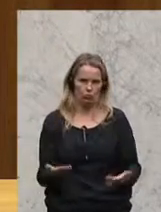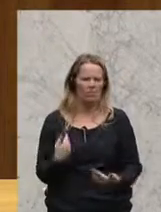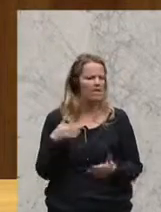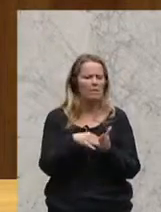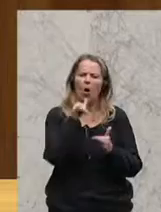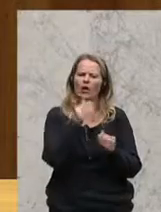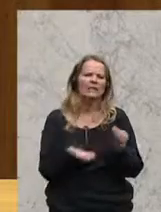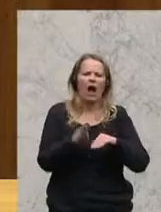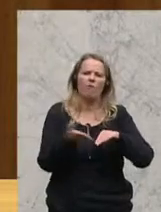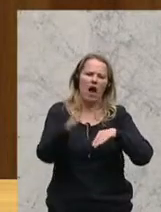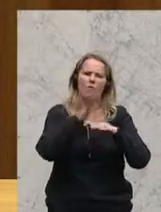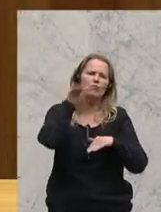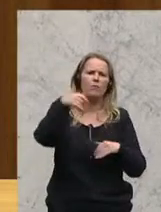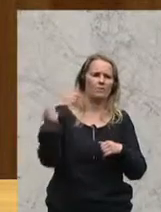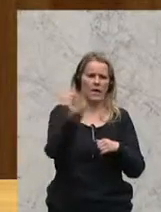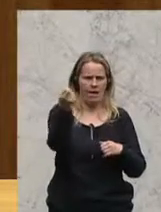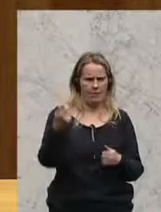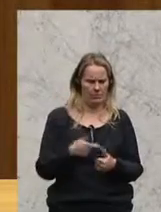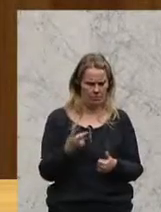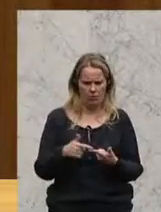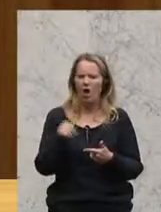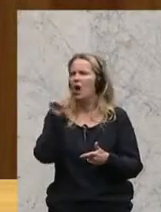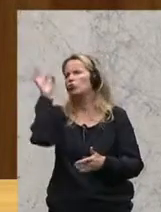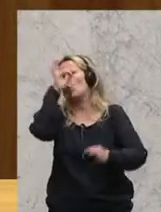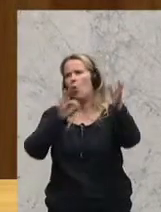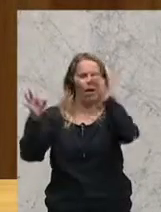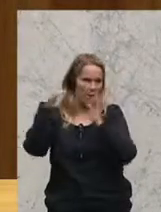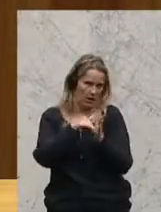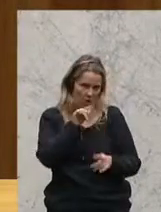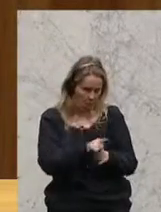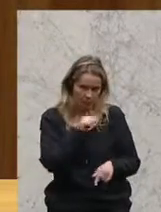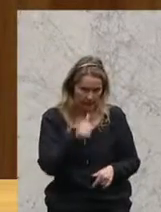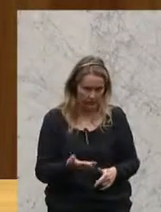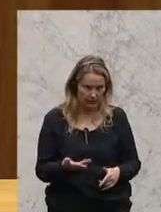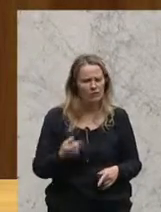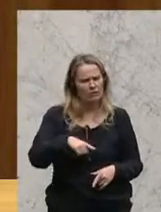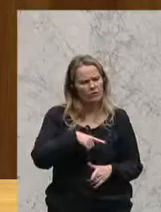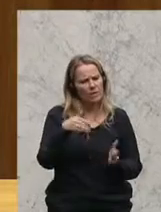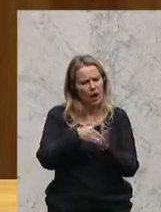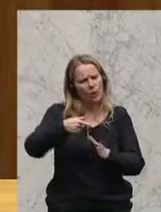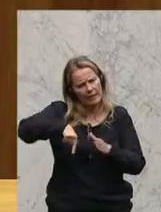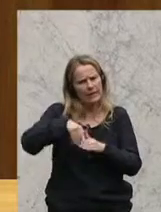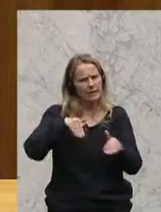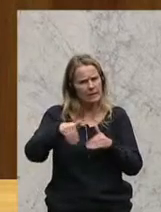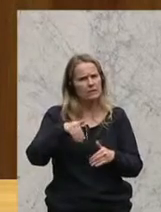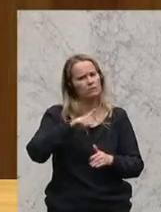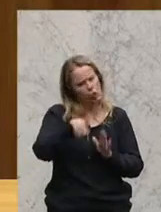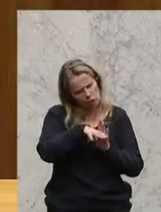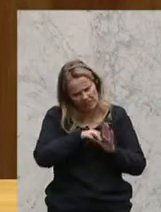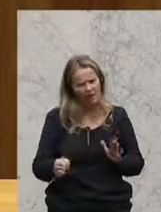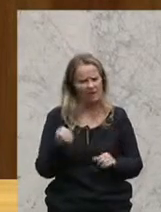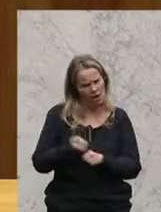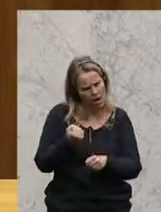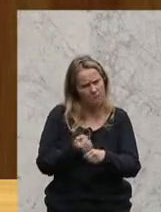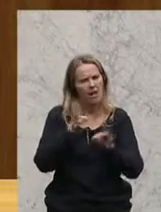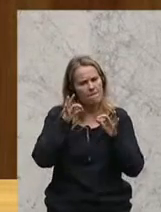Übertreibungen auf der einen Seite noch Träumereien auf der anderen Seite. Wir brauchen im Innenministerium konsequente Arbeit im Sinne der